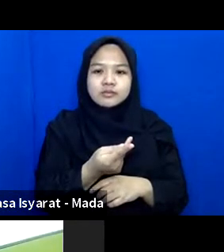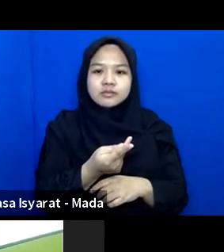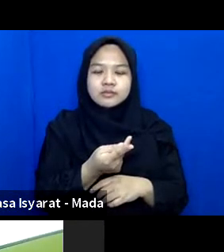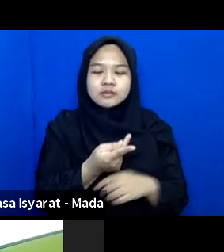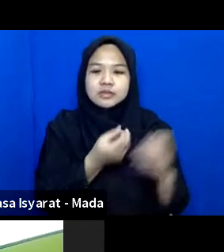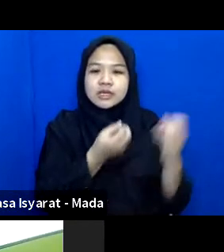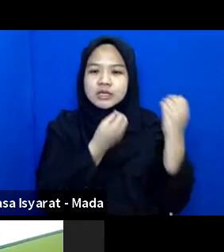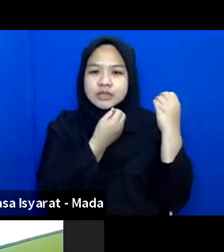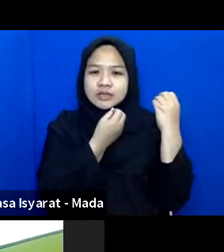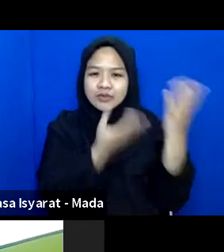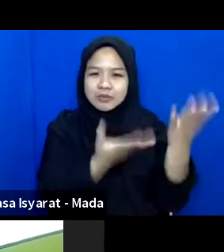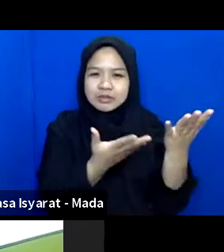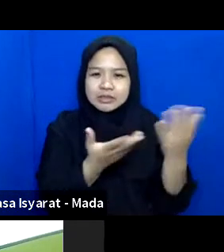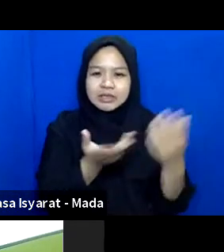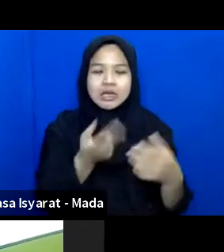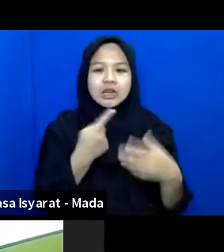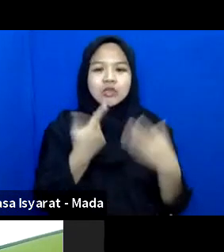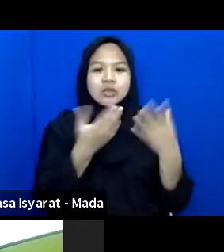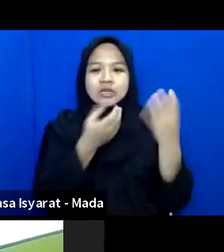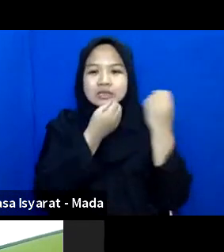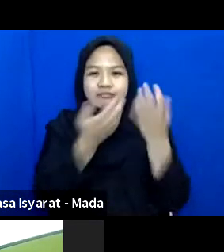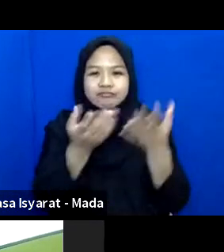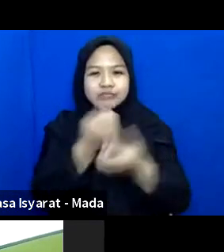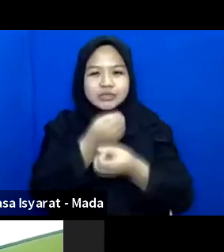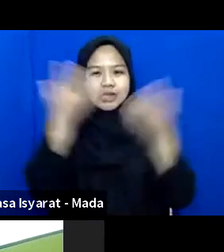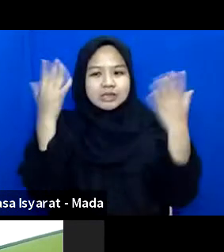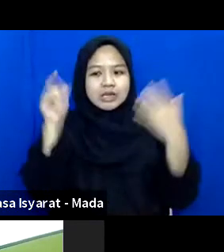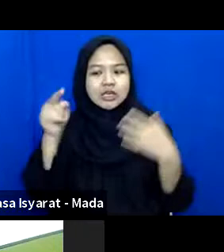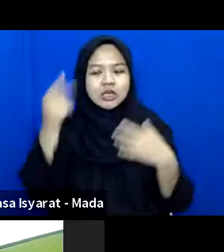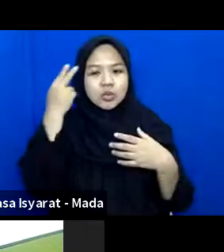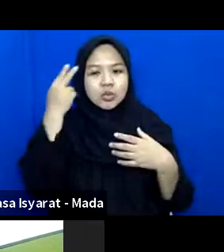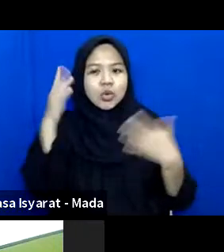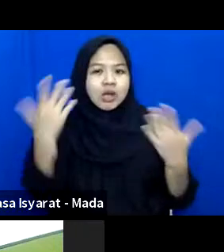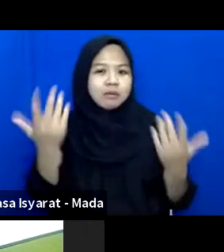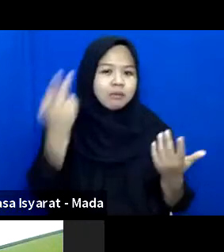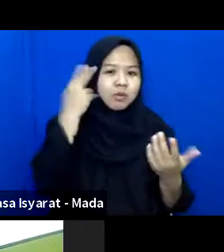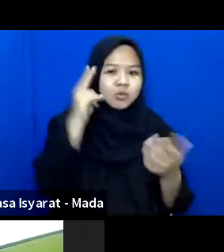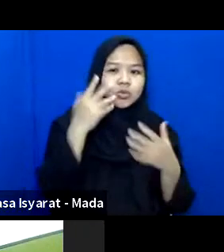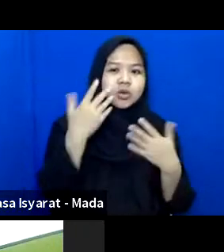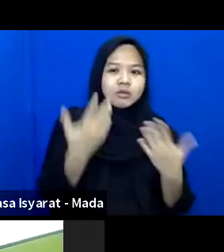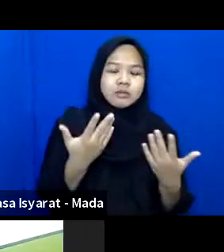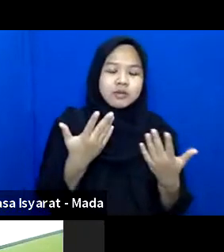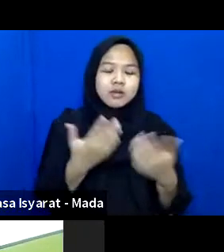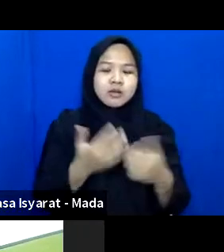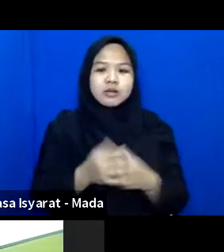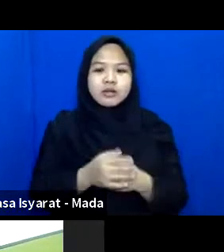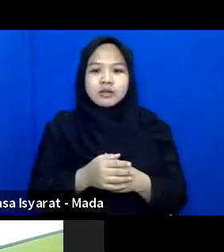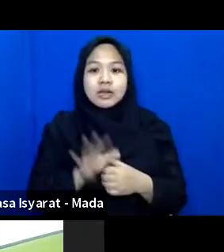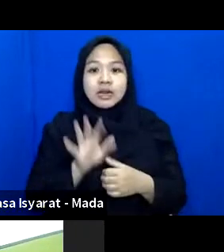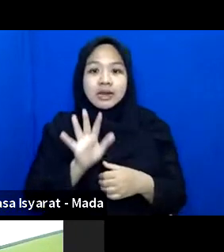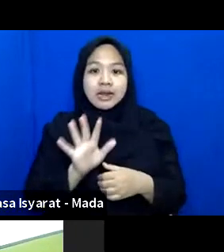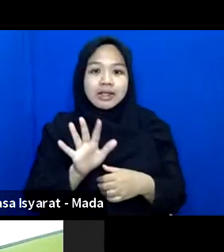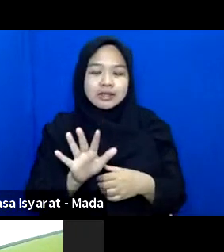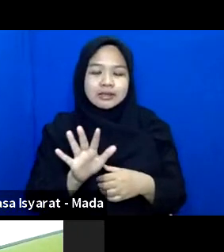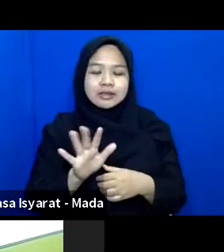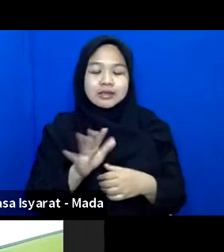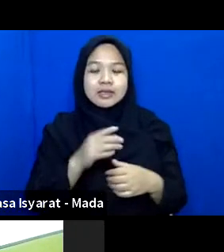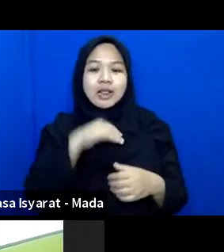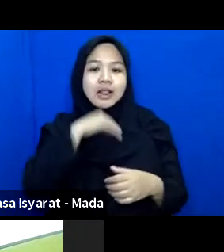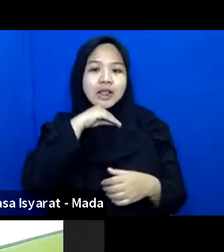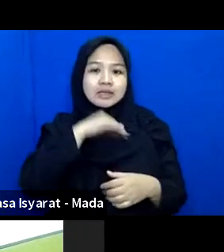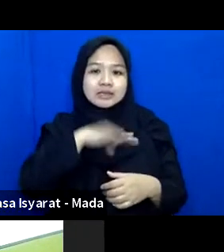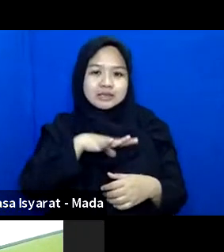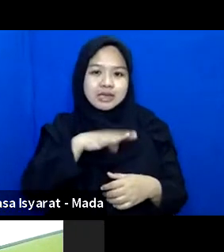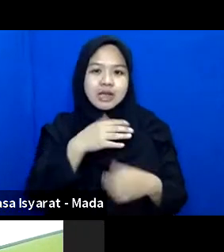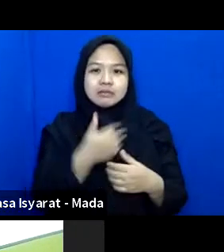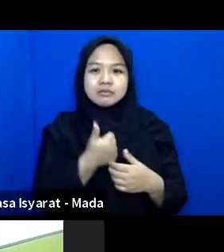Informasikan Kita Jelaskan Sebetulnya Ini Untuk Apa Untuk Apa Untuk Apa Sehingga Nanti Lansia Bisa